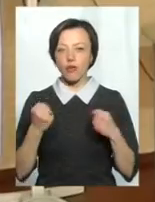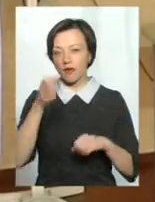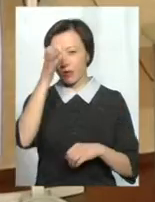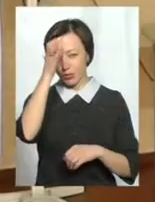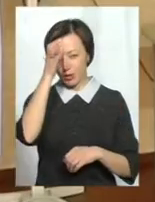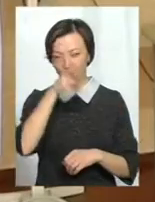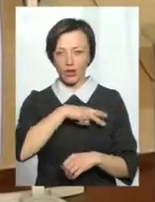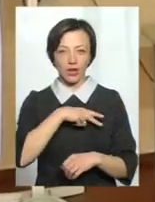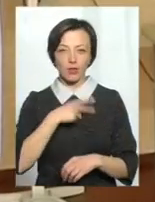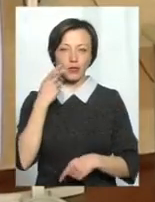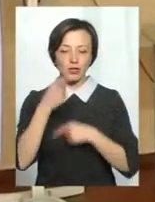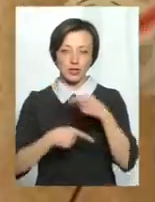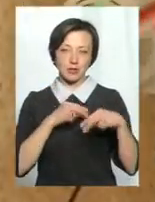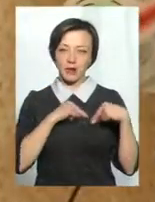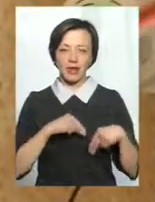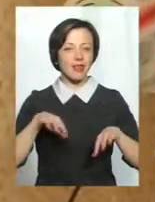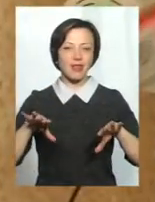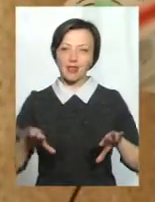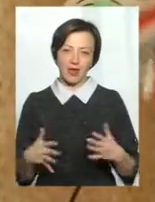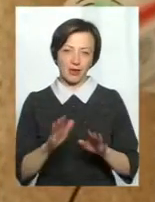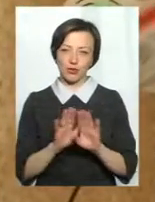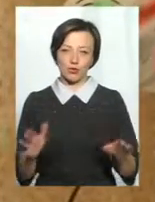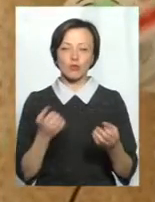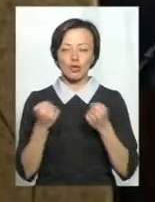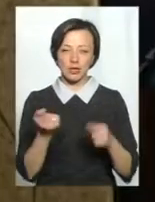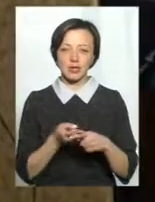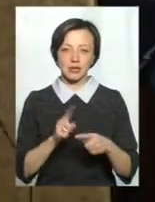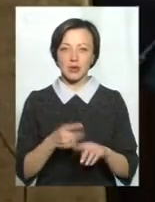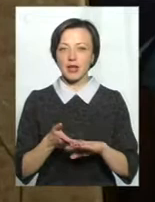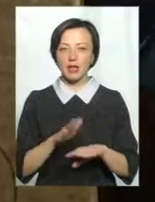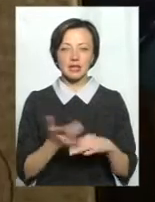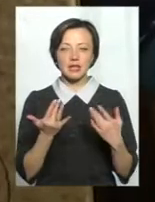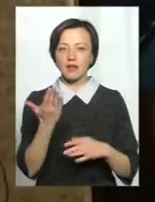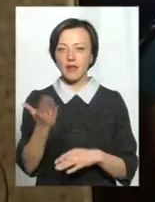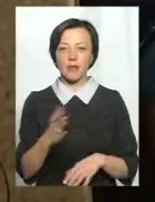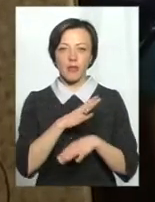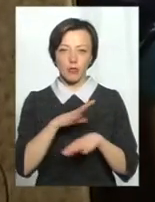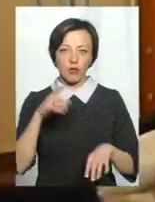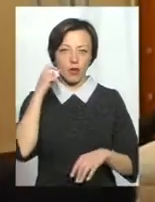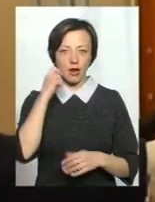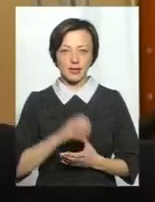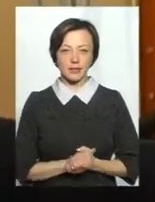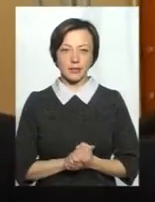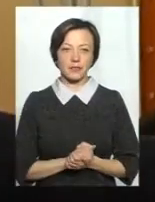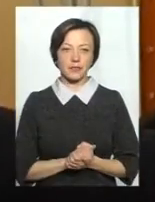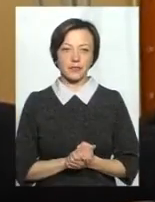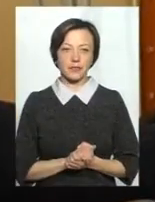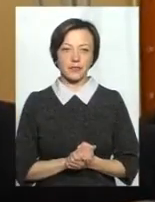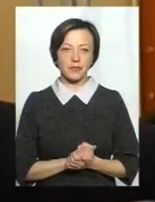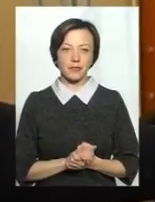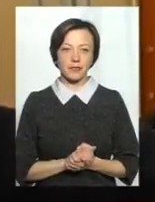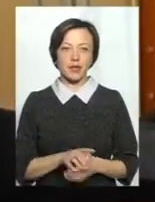праця. Не лінуйтеся і боріться за нього, як би тяжко не було і скільки б вам не було лід. Масаж робити